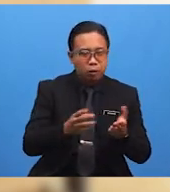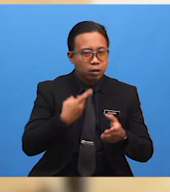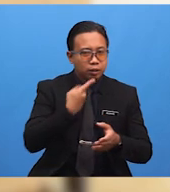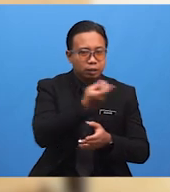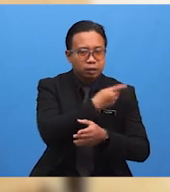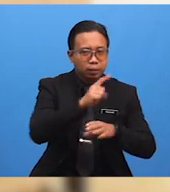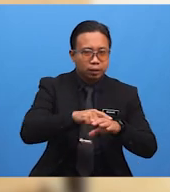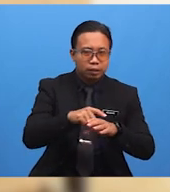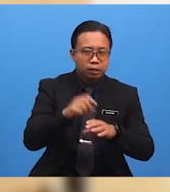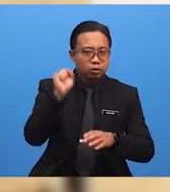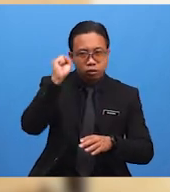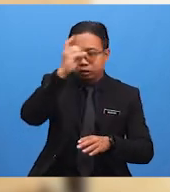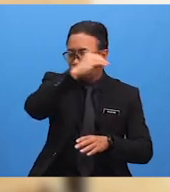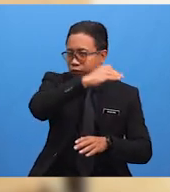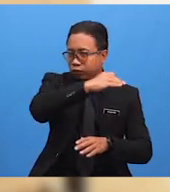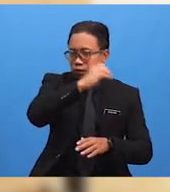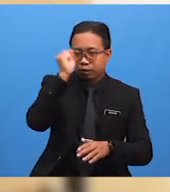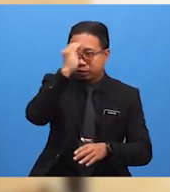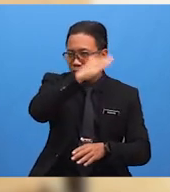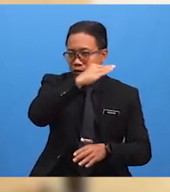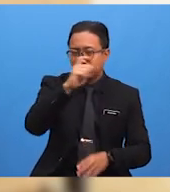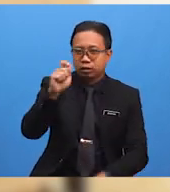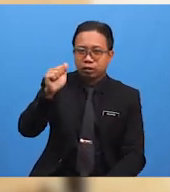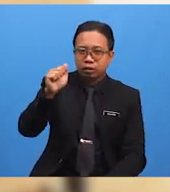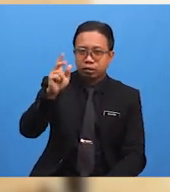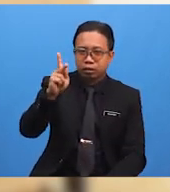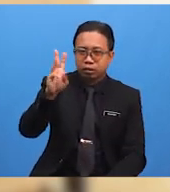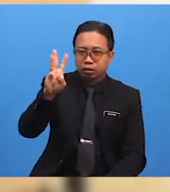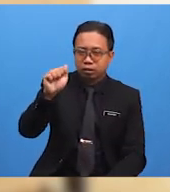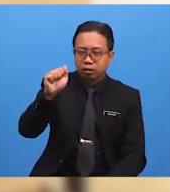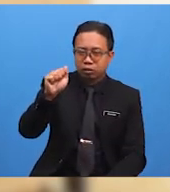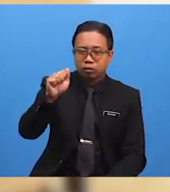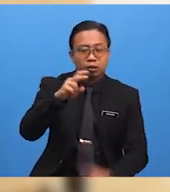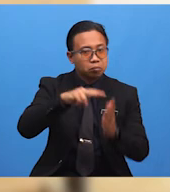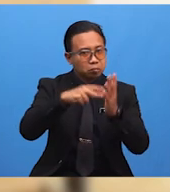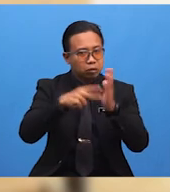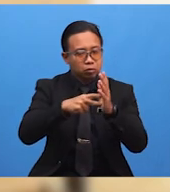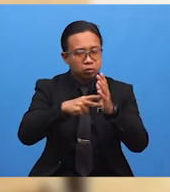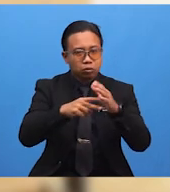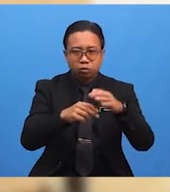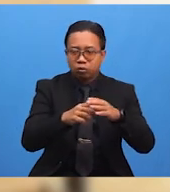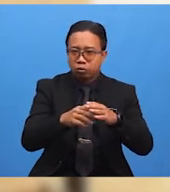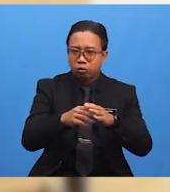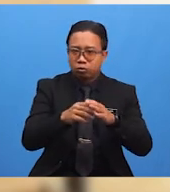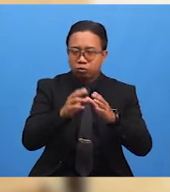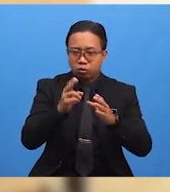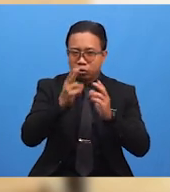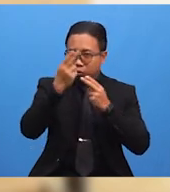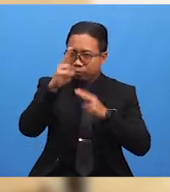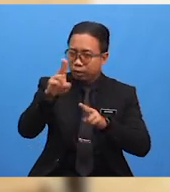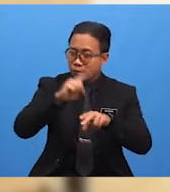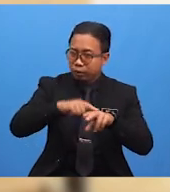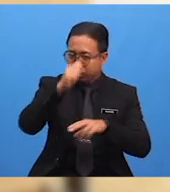taqwa Iaitu perasaan tunduk dan patuh hanya kepada Allah